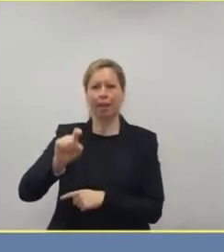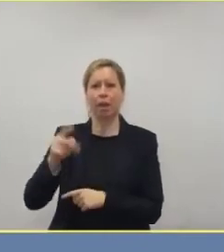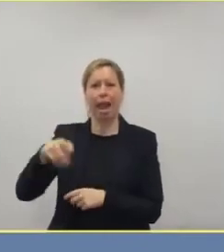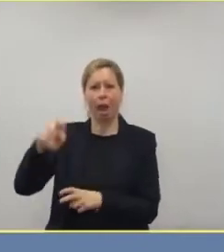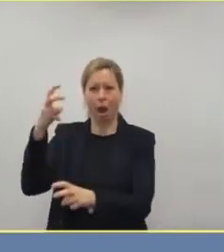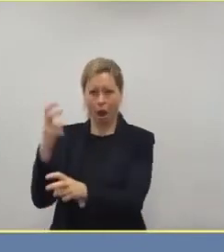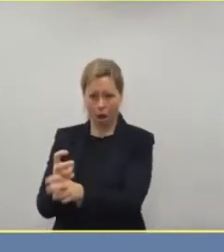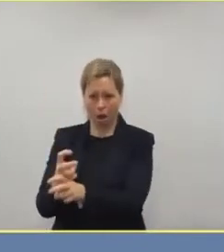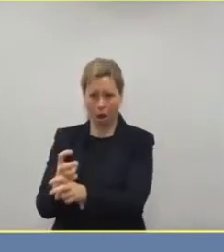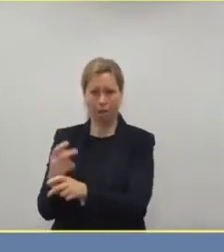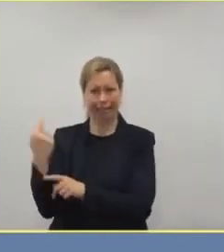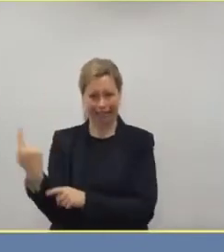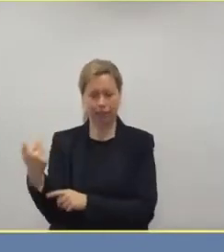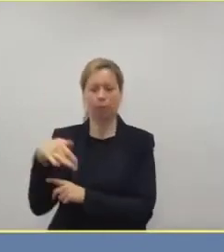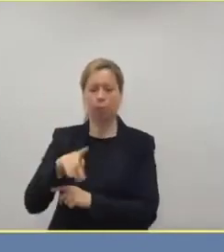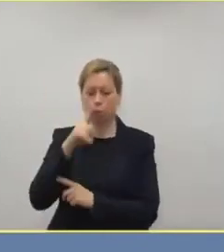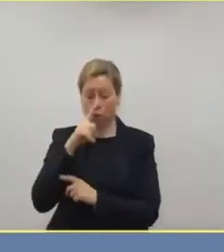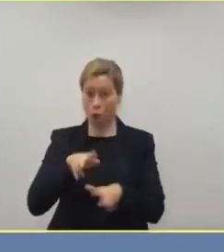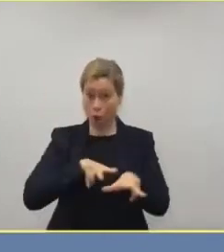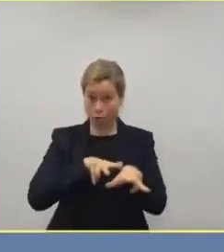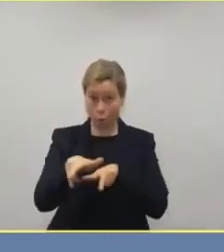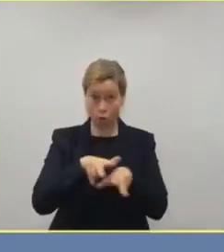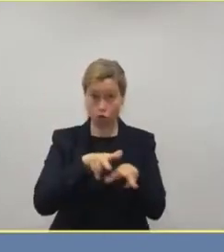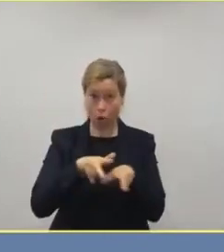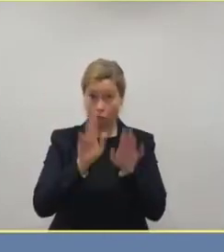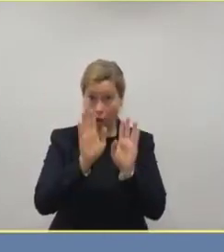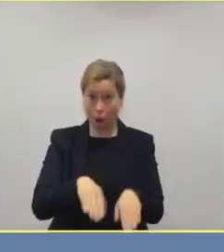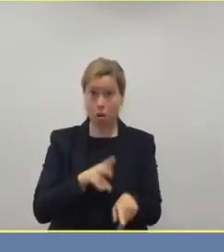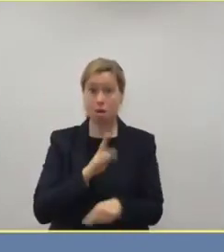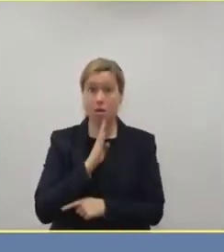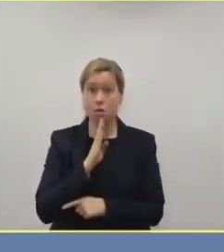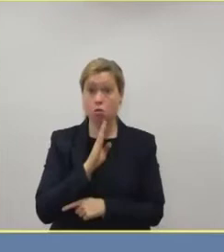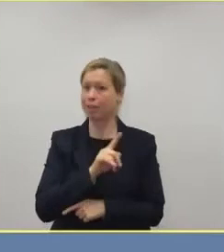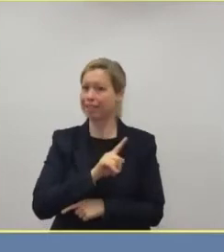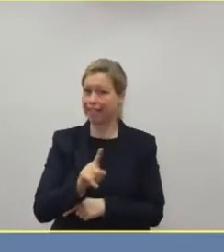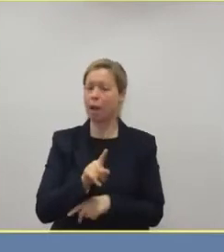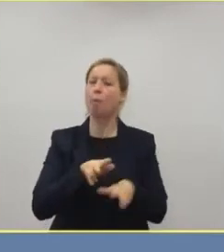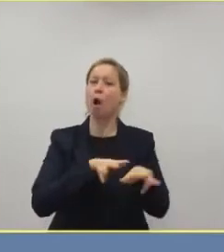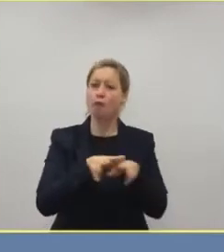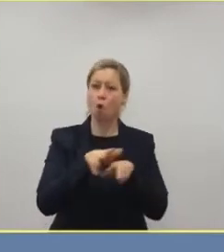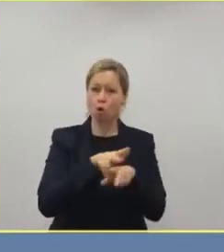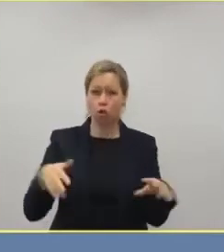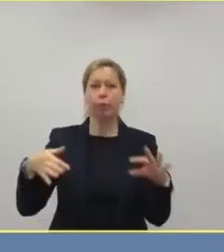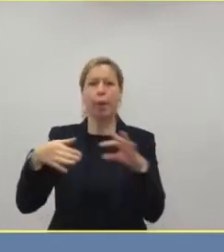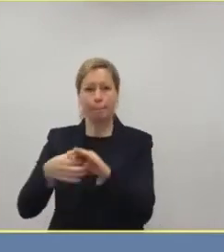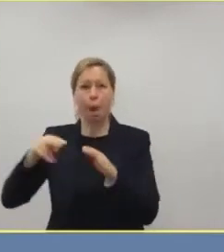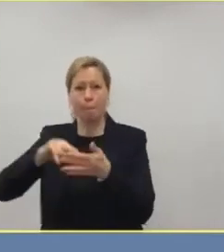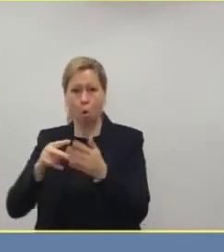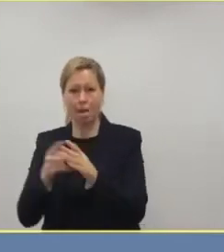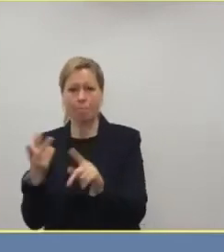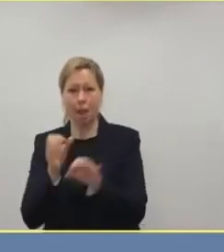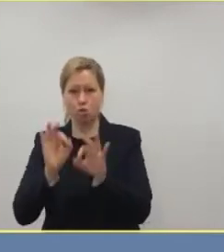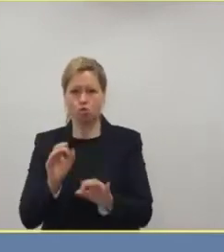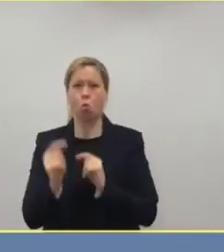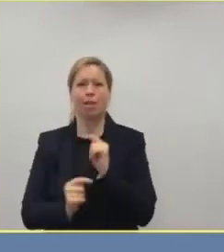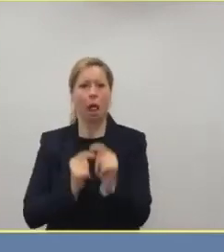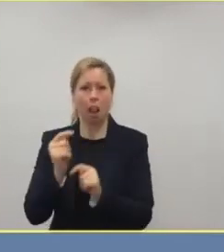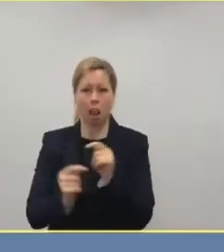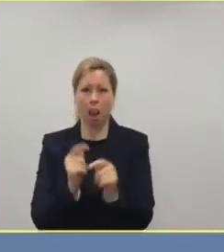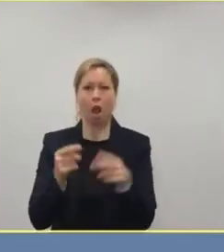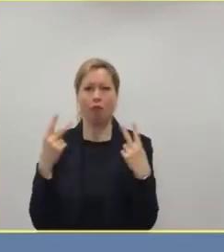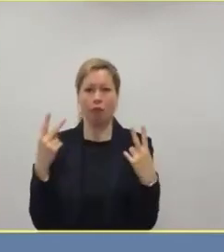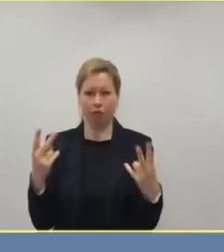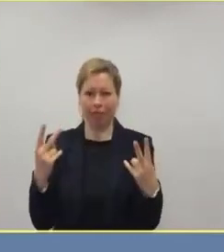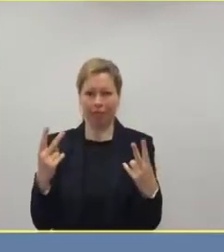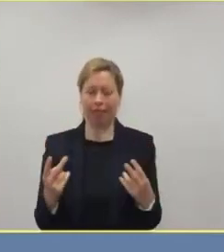ohne funktionierende Wirtschaft ist alles nichts. Und jetzt ersetze ich Wirtschaft durch Pandemiekontrolle. Pandemiekontrolle ist nicht